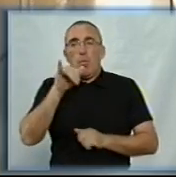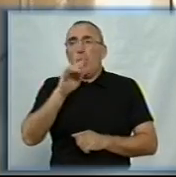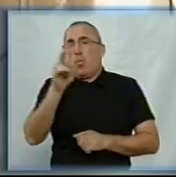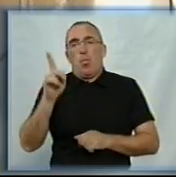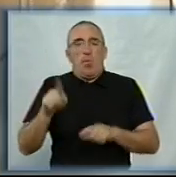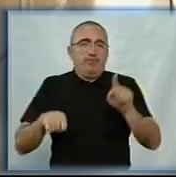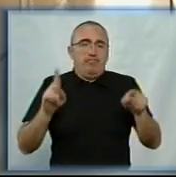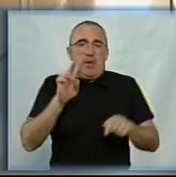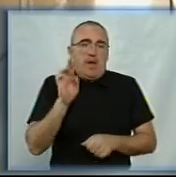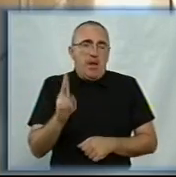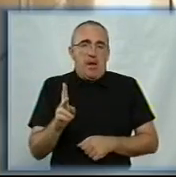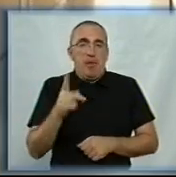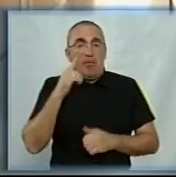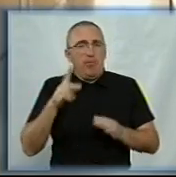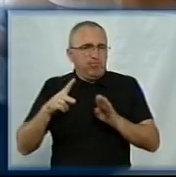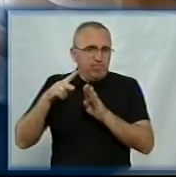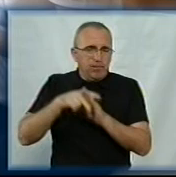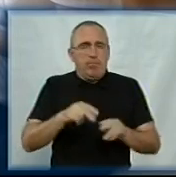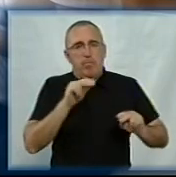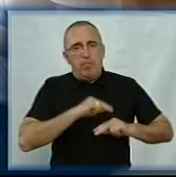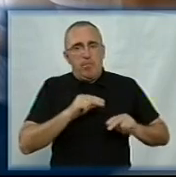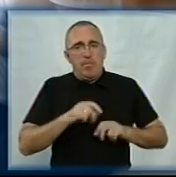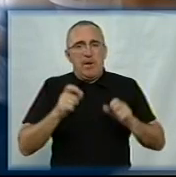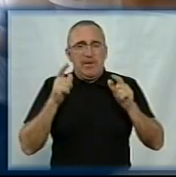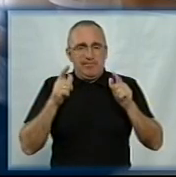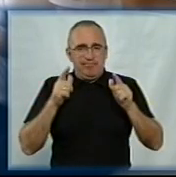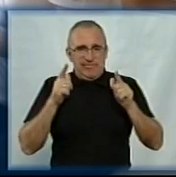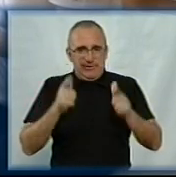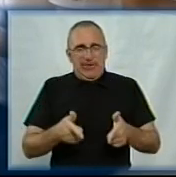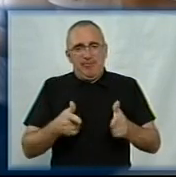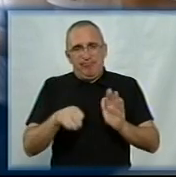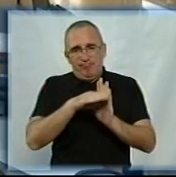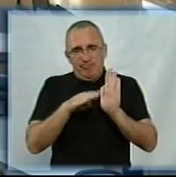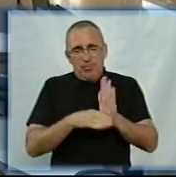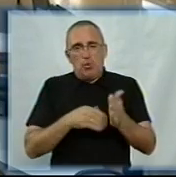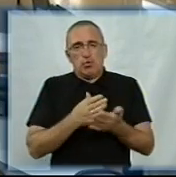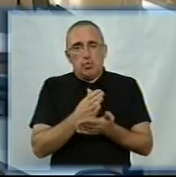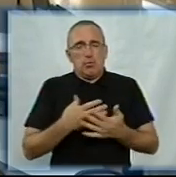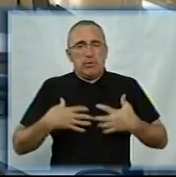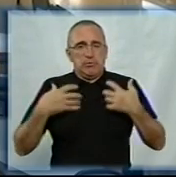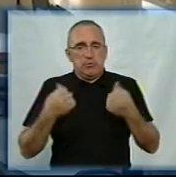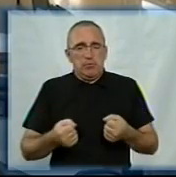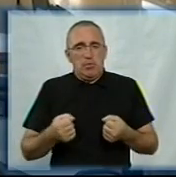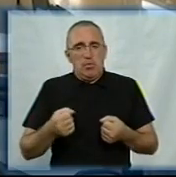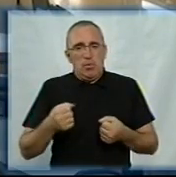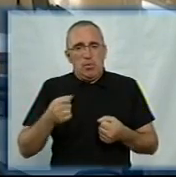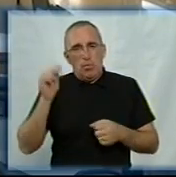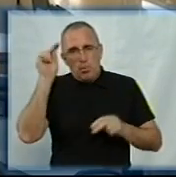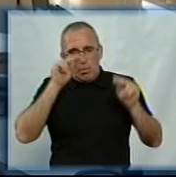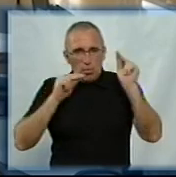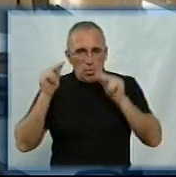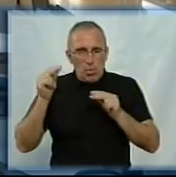Говорить, цьогоріч збільшилося навантаження на працівників згідно нових вимог Національної служби здоров'я. Ми вже осваїмо і